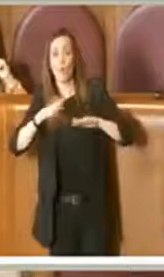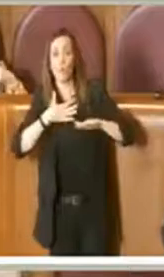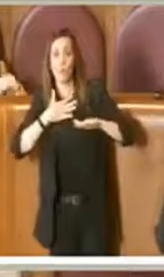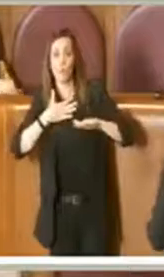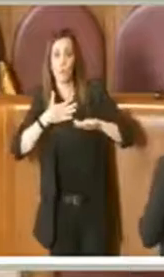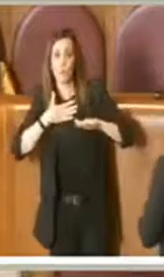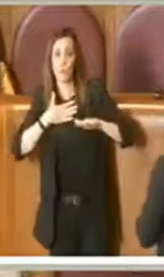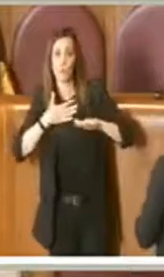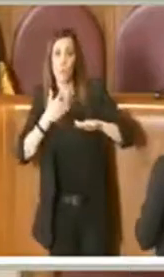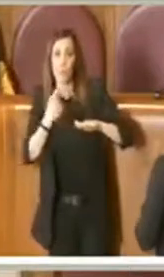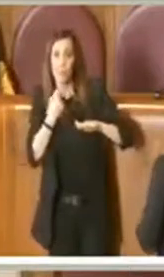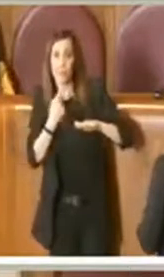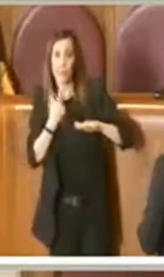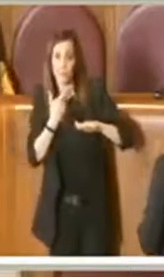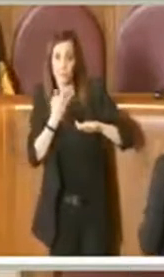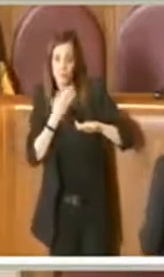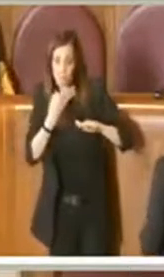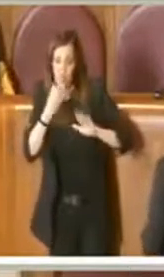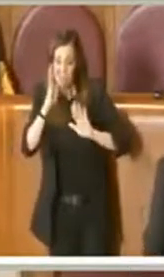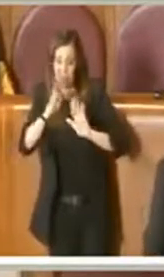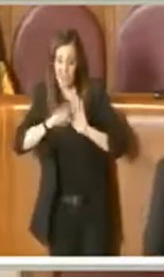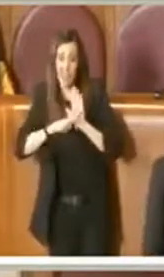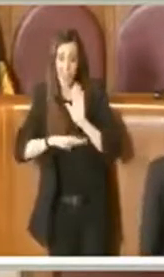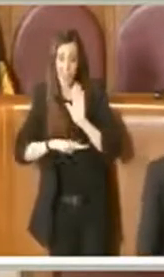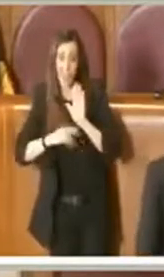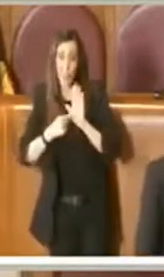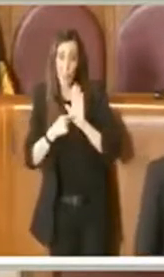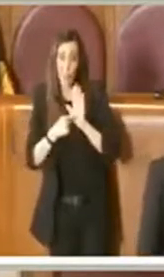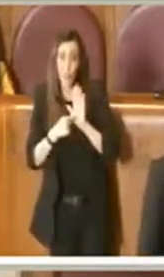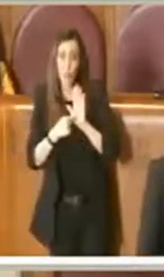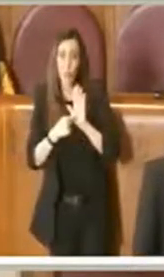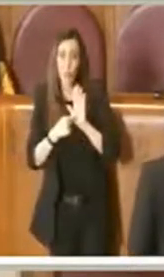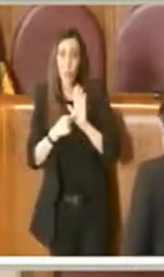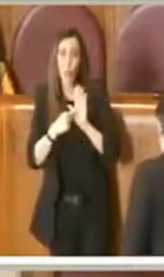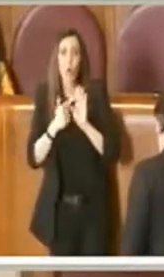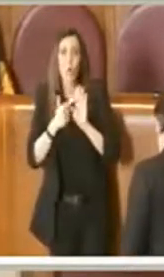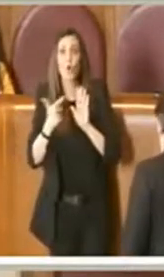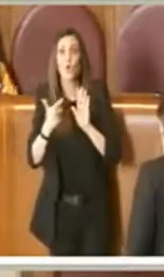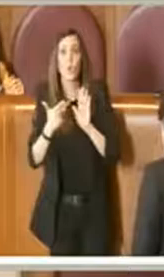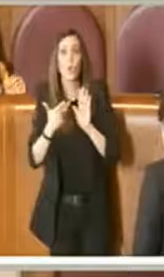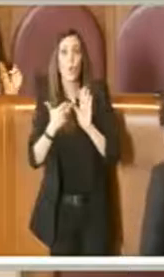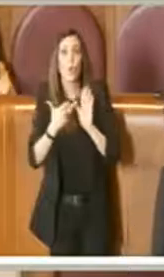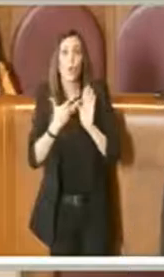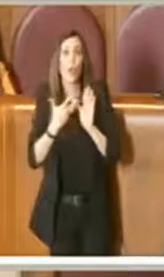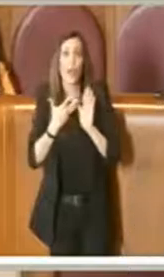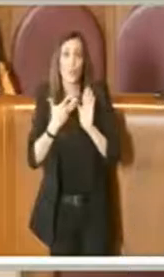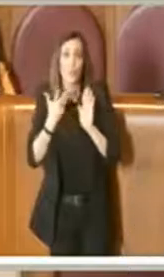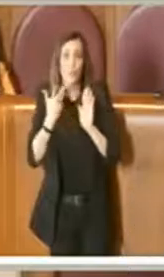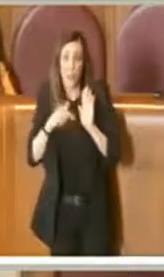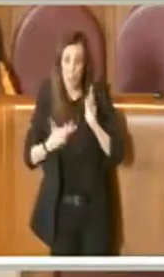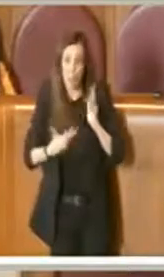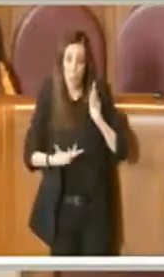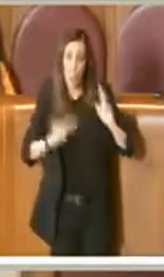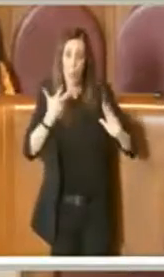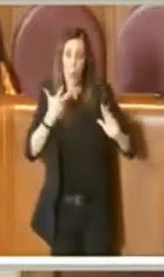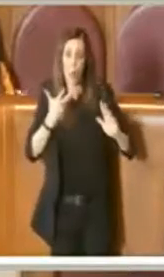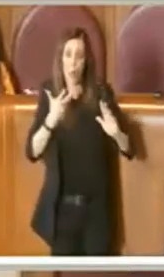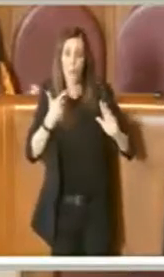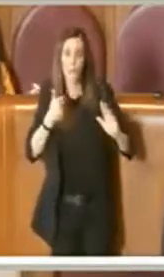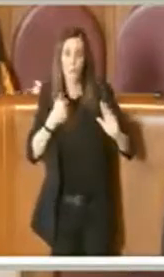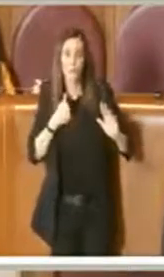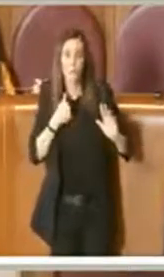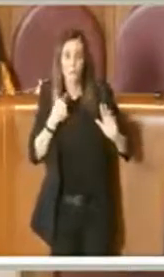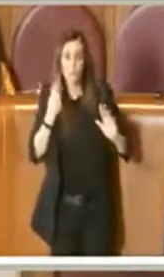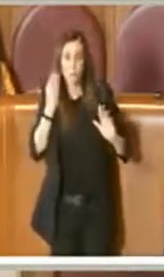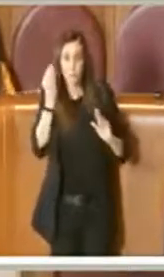nello statuto che gli referendum non abbiano più il quorum. Ma pensavamo veramente che quel